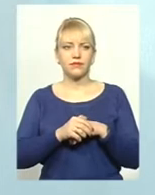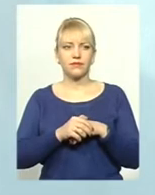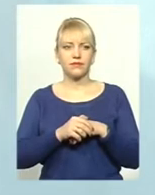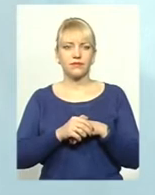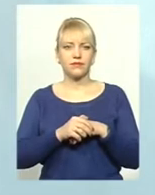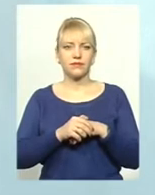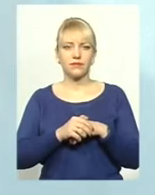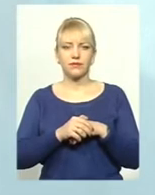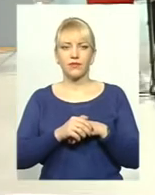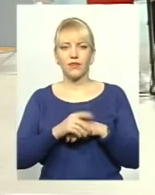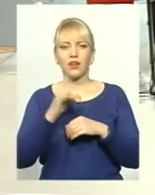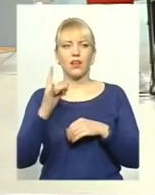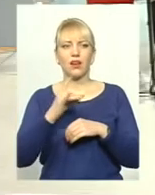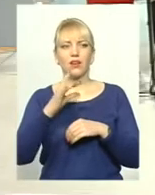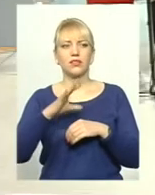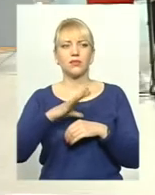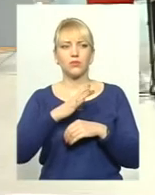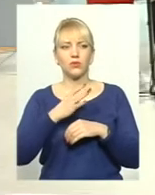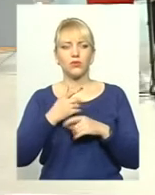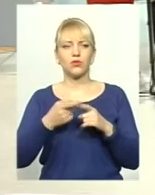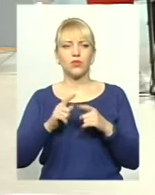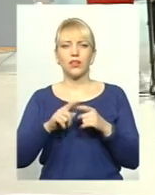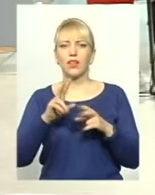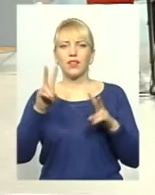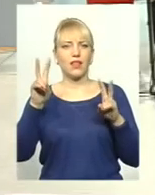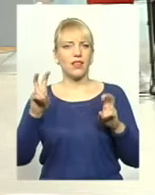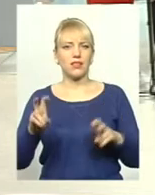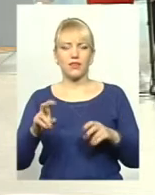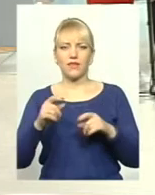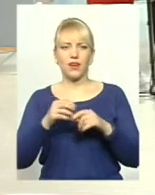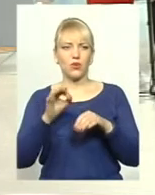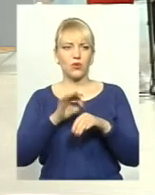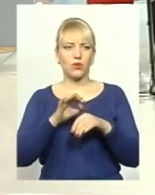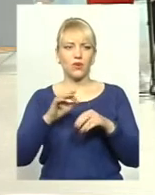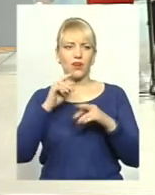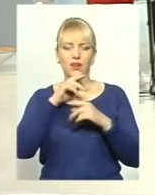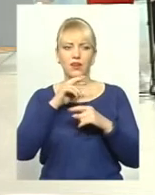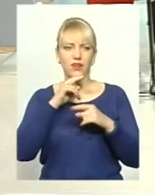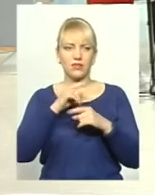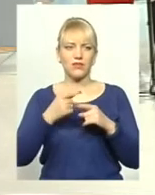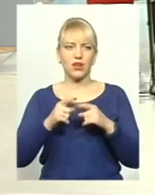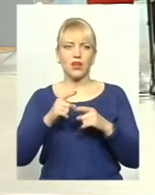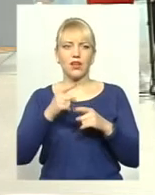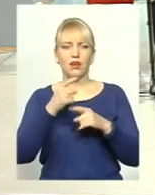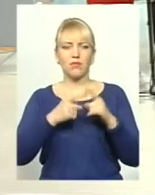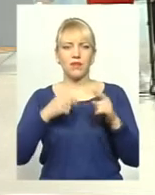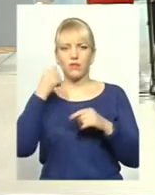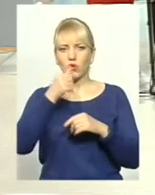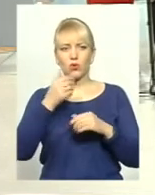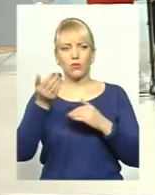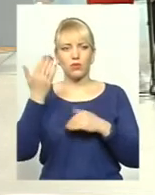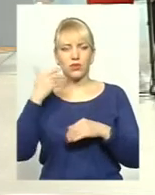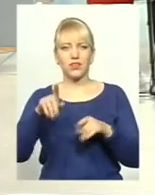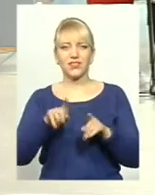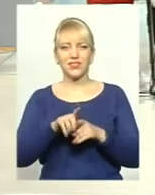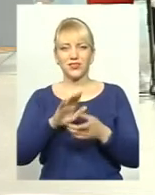раз було пів року тому. Я назву не називаю. Не називайте більше, нічого не Дякую великим вам, пані Данислав. назад була така